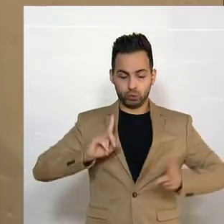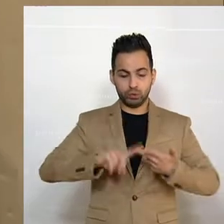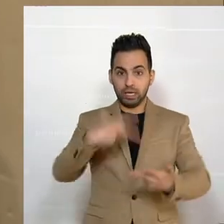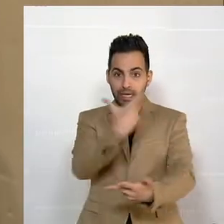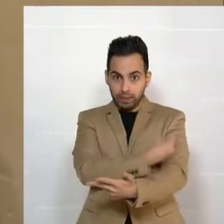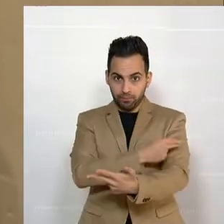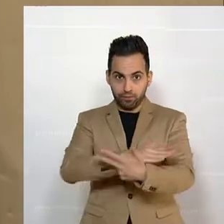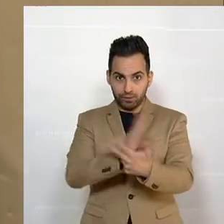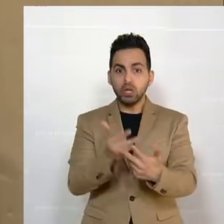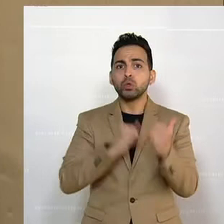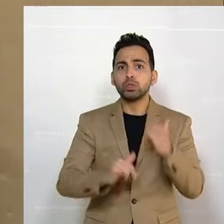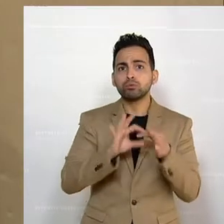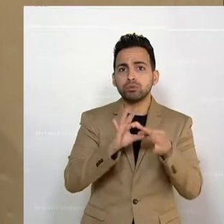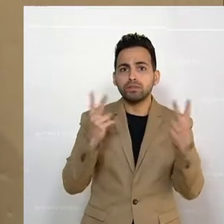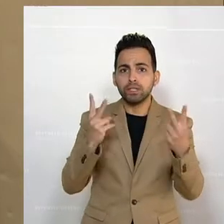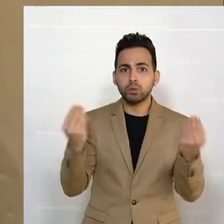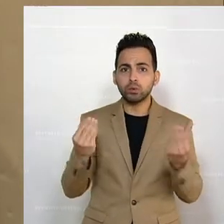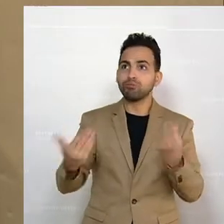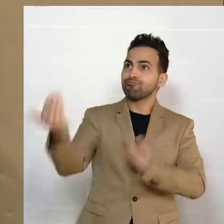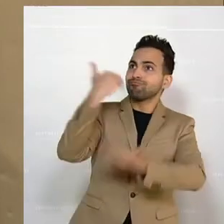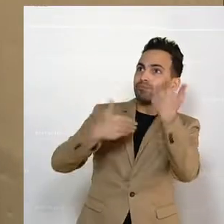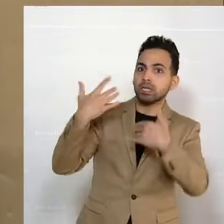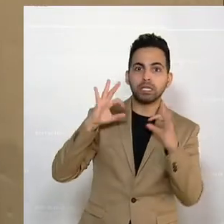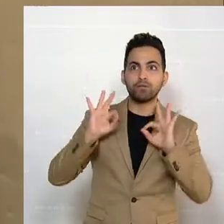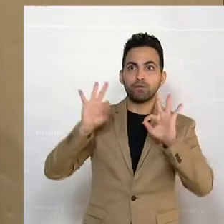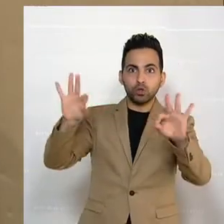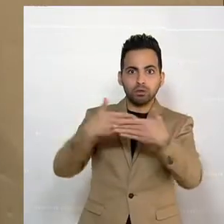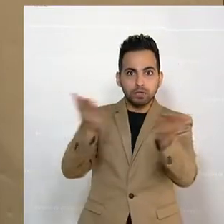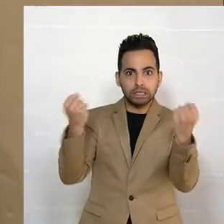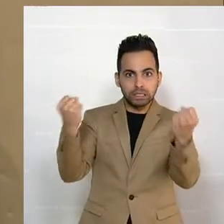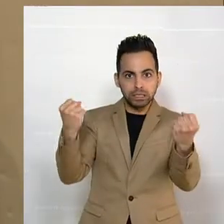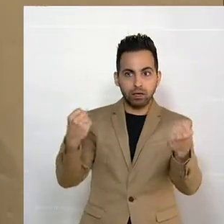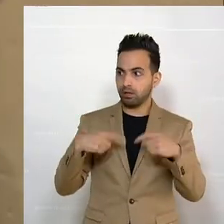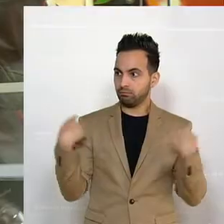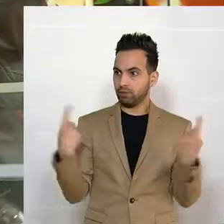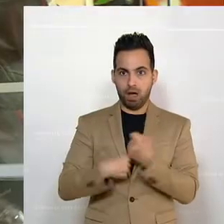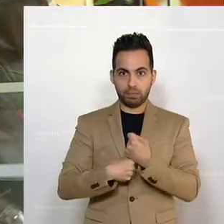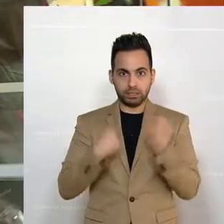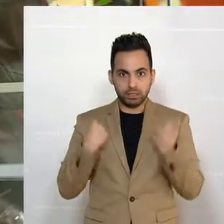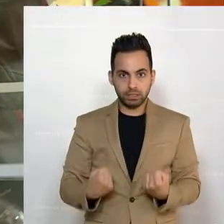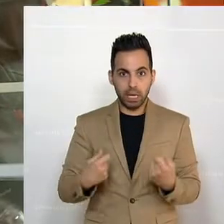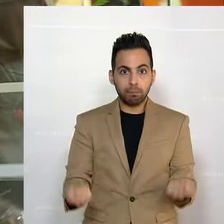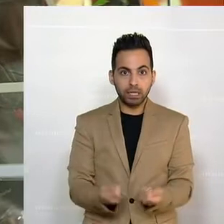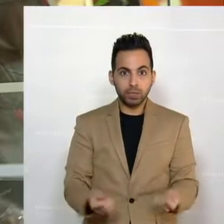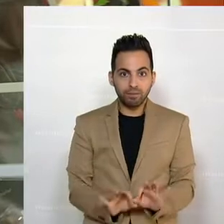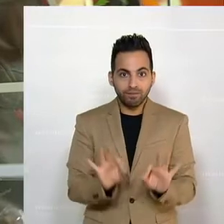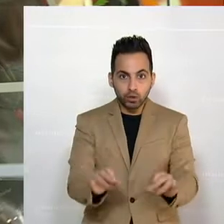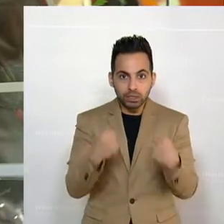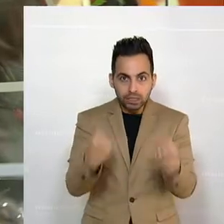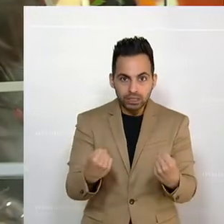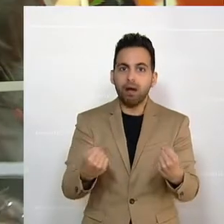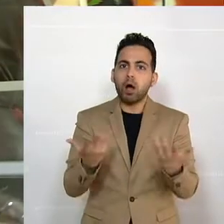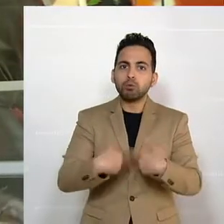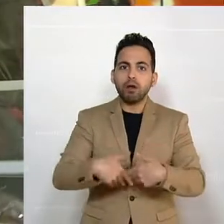Gäste bietet. Es bietet Sicherheit für uns. Es bietet Sicherheit für die Betriebe. Und somit bietet es auch Sicherheit für die